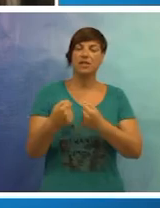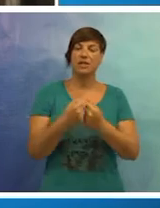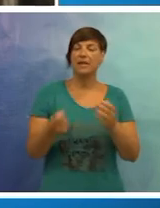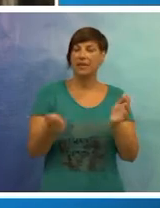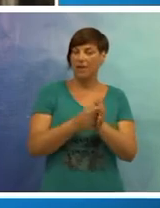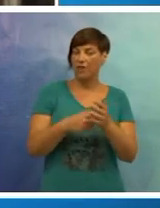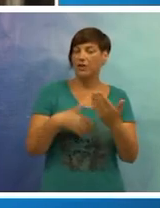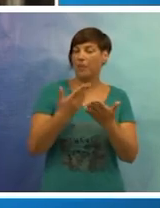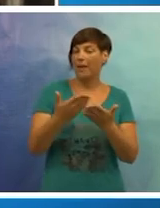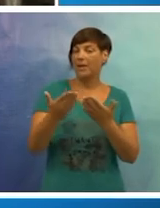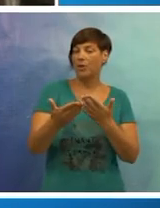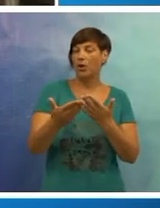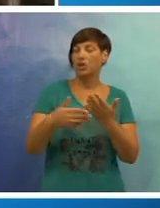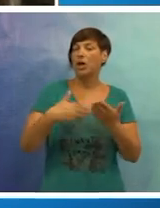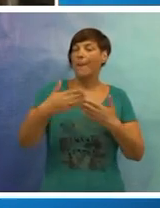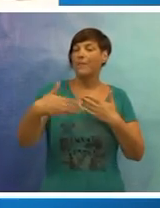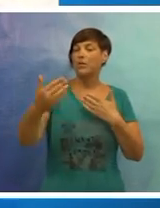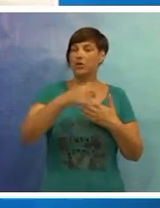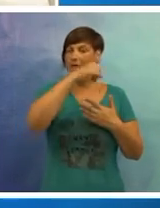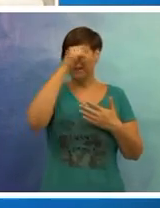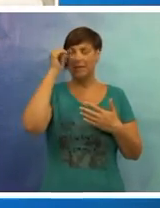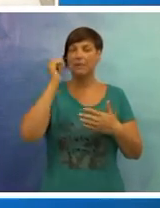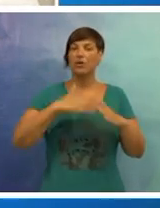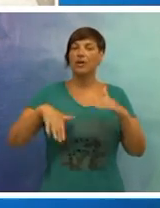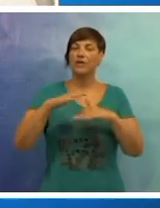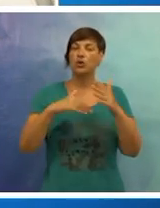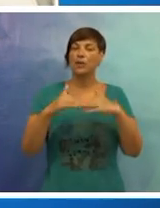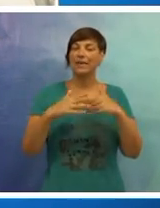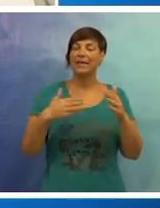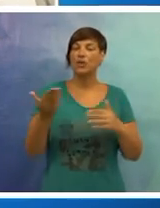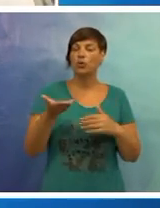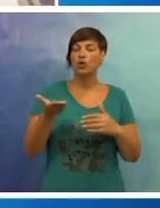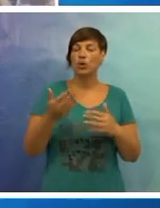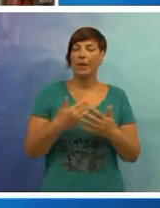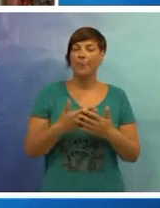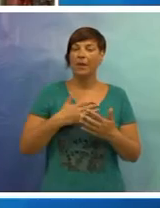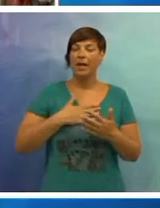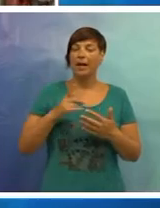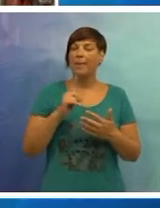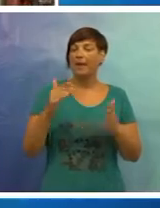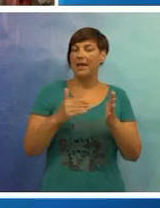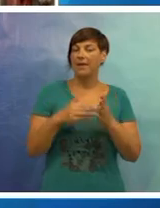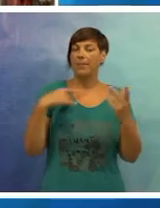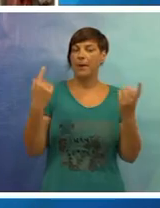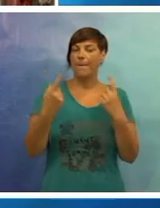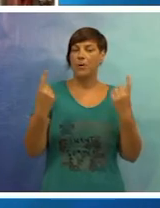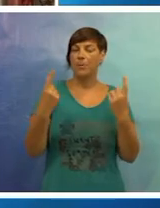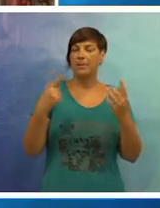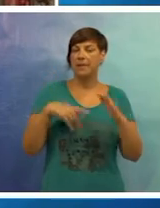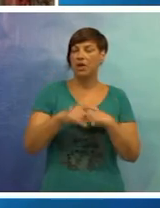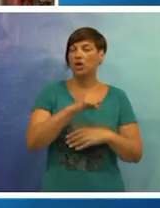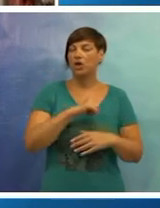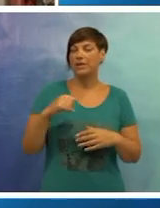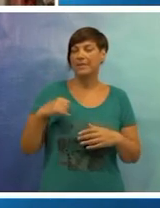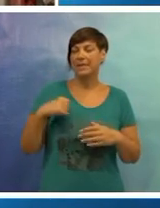turistička zajednica novac od pristojbe planira uložiti u produženje sezone i višu kvalitetu usluge. Na izgled nama ne treba promocija kroz